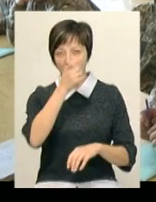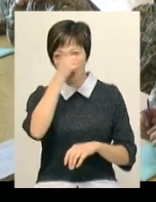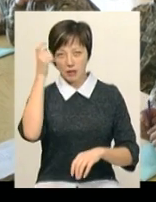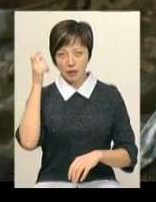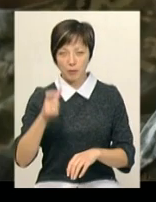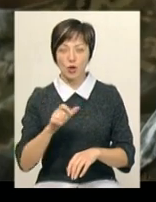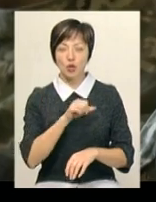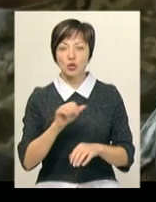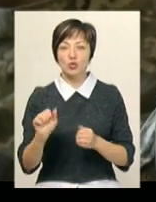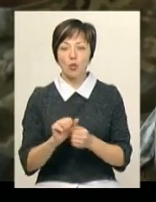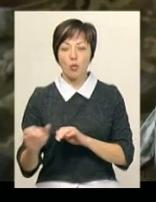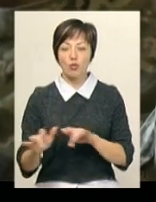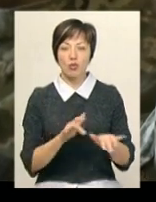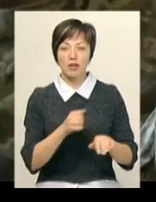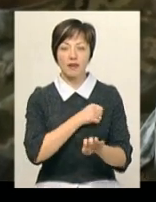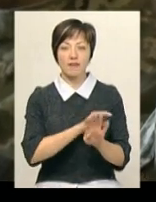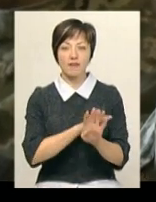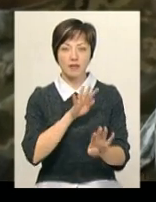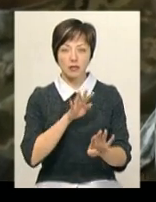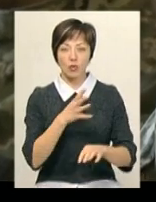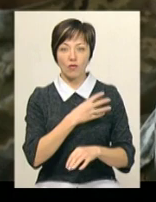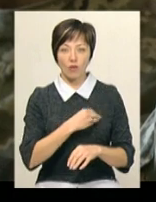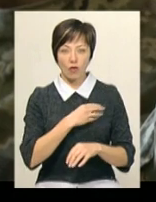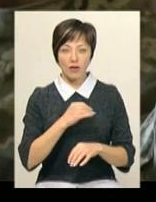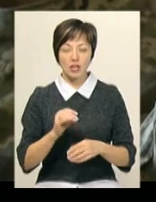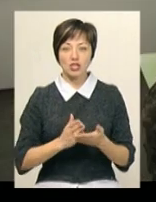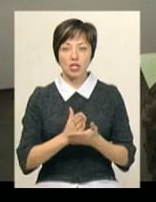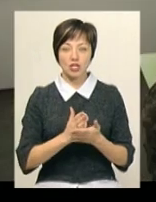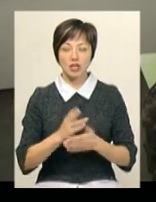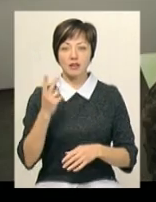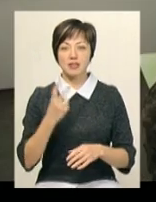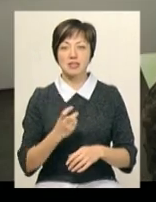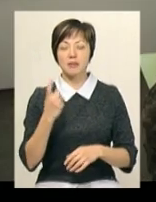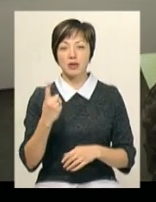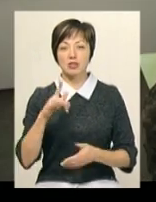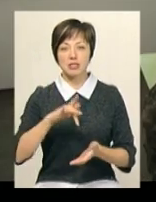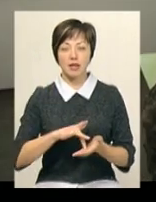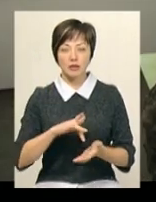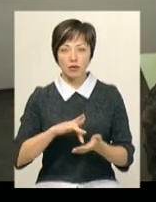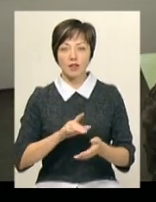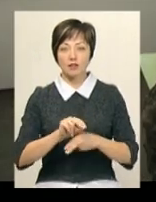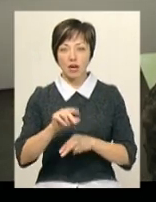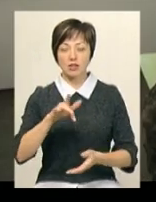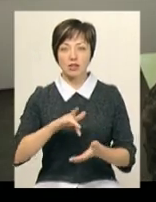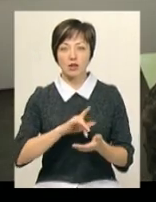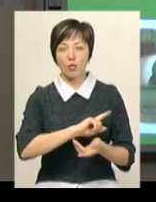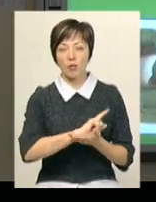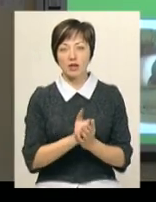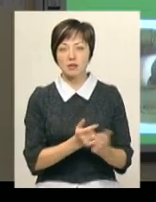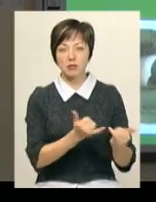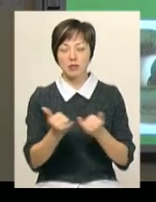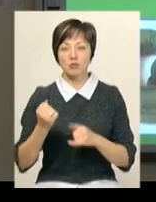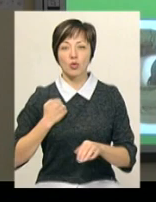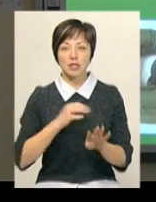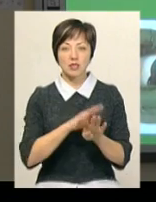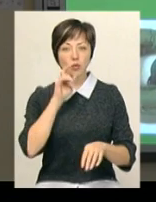«Сихопутник військ» імені Гетьмана Петра Сагидачного, що у Львові, та стажер 201-го навчального центру Головного управління оперативно-забезпечення Збройних